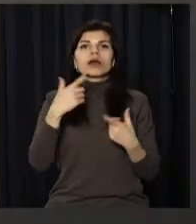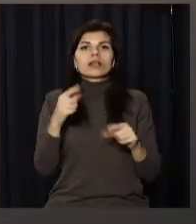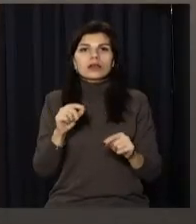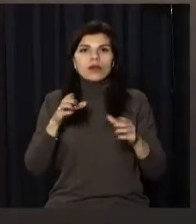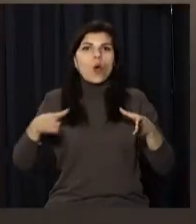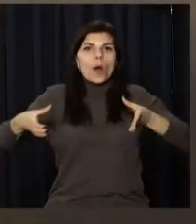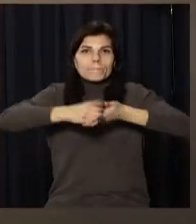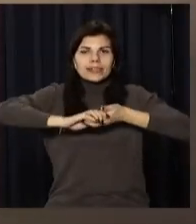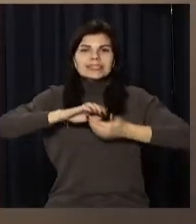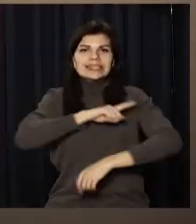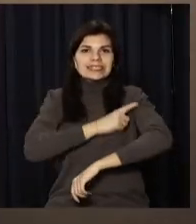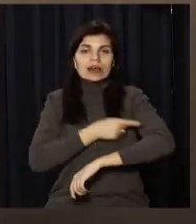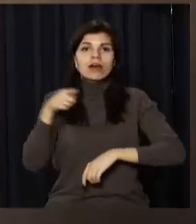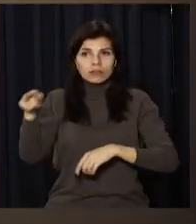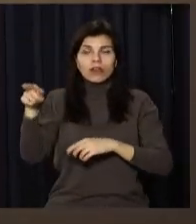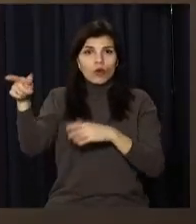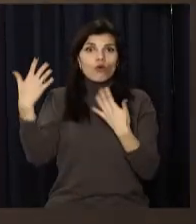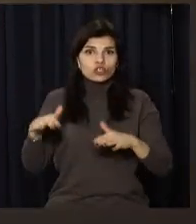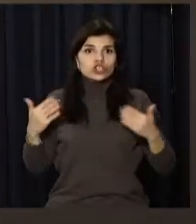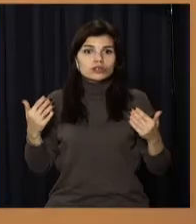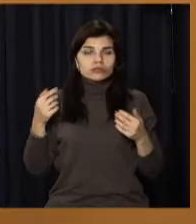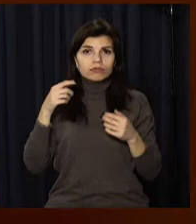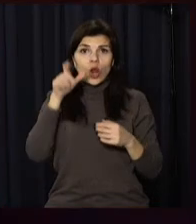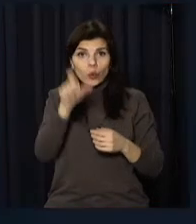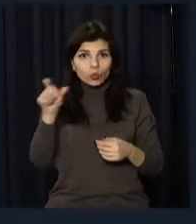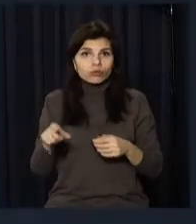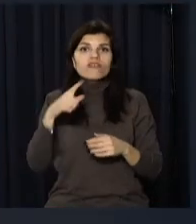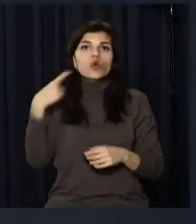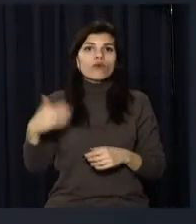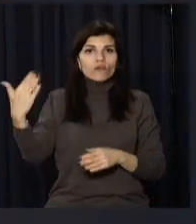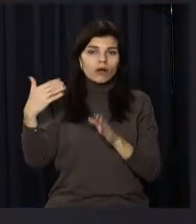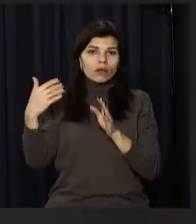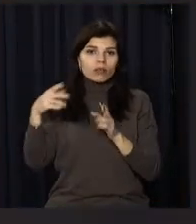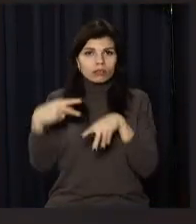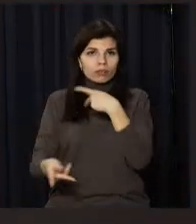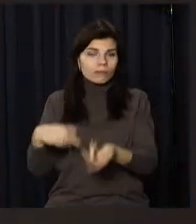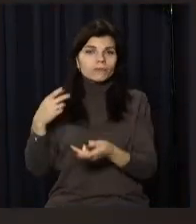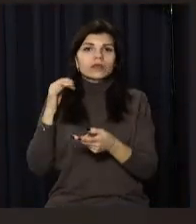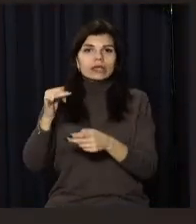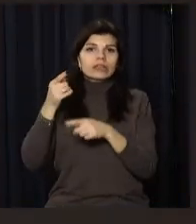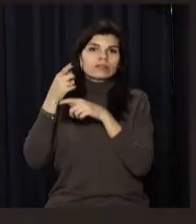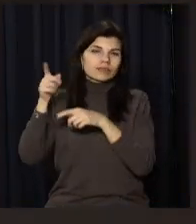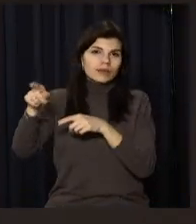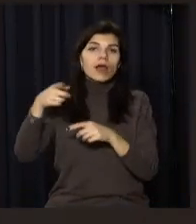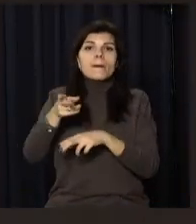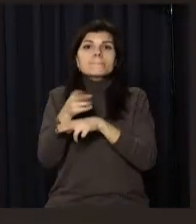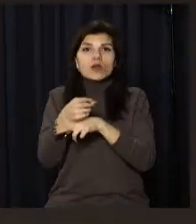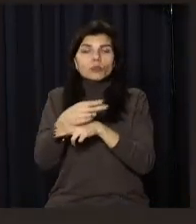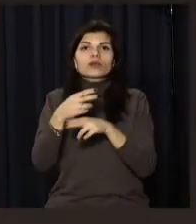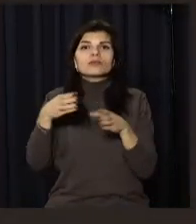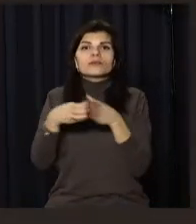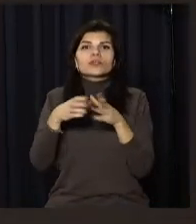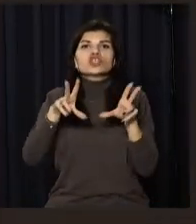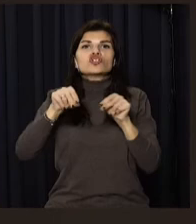'єднаних сил, де противник поніс втрати в живій силі та техніці. Наші війська повернули під повний контроль Маріуполь та Щастя.